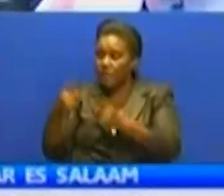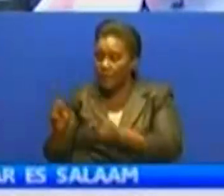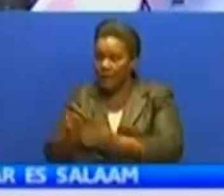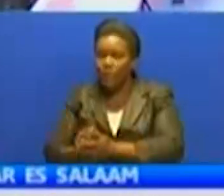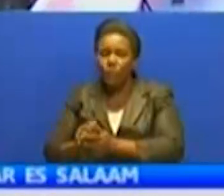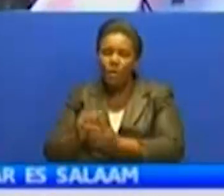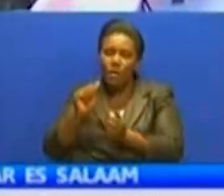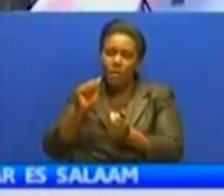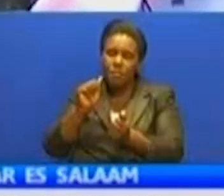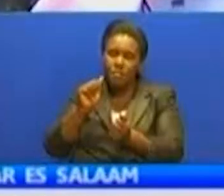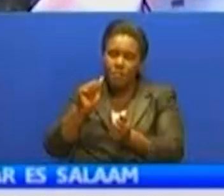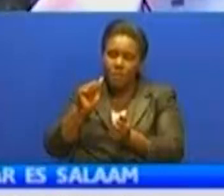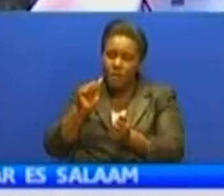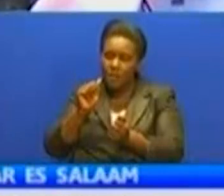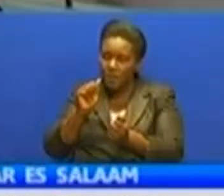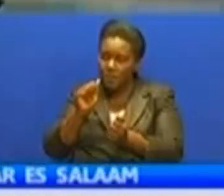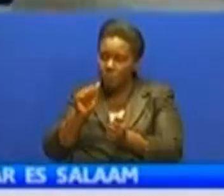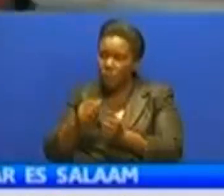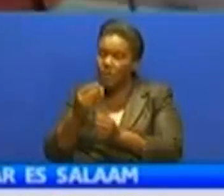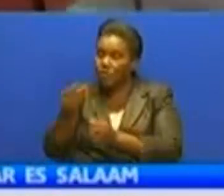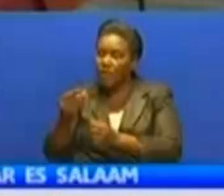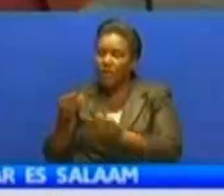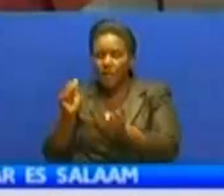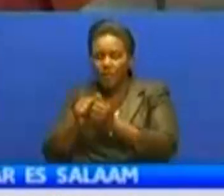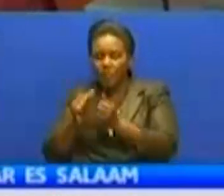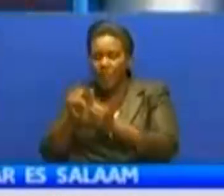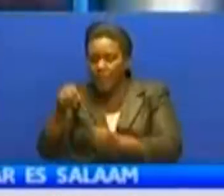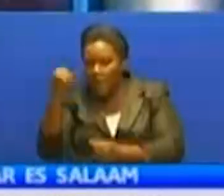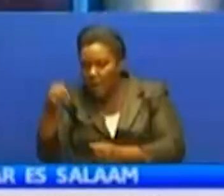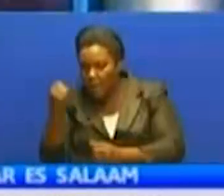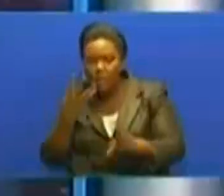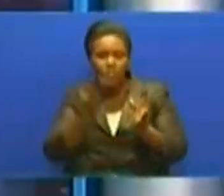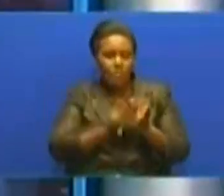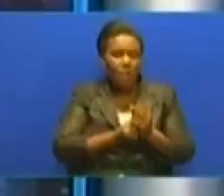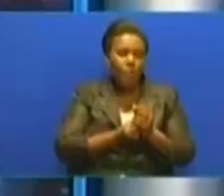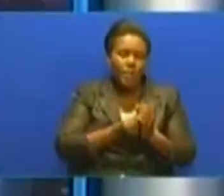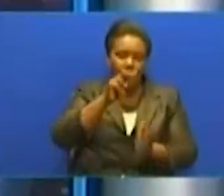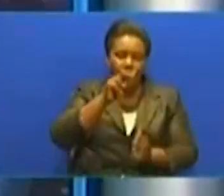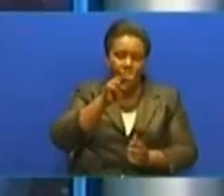wanyara za serkali na dawa za kulevia kwanjia ya video conference.